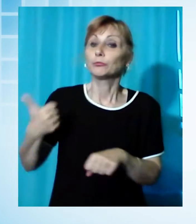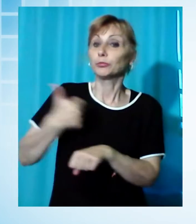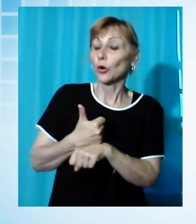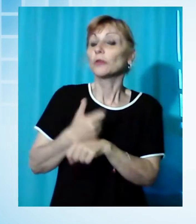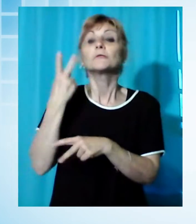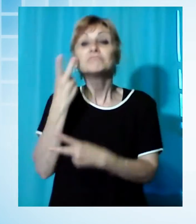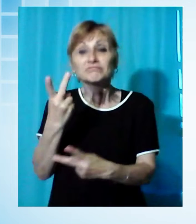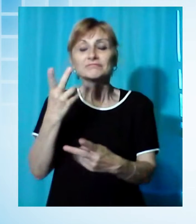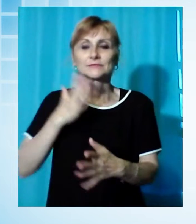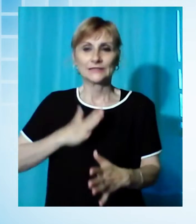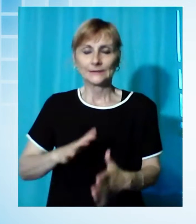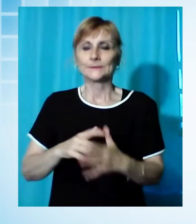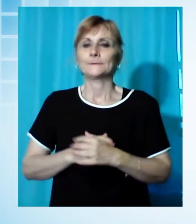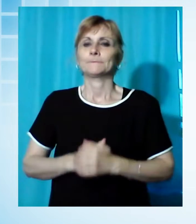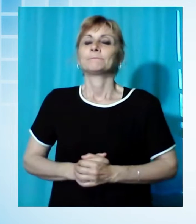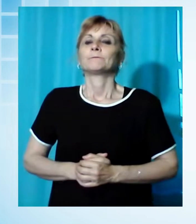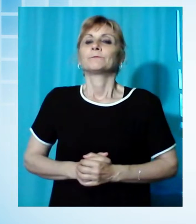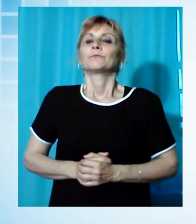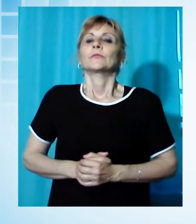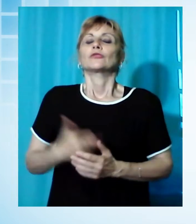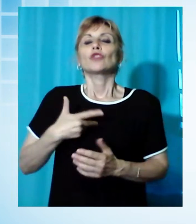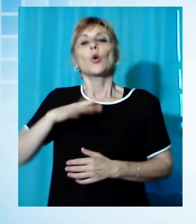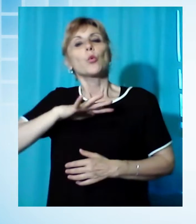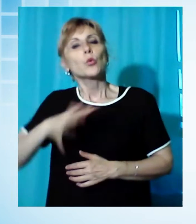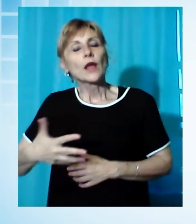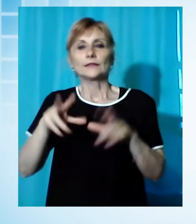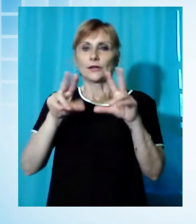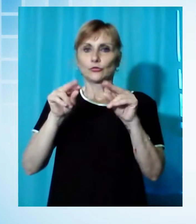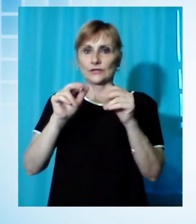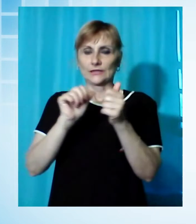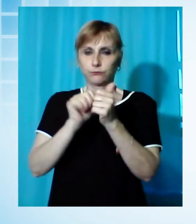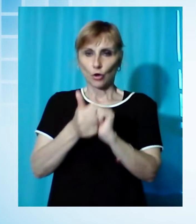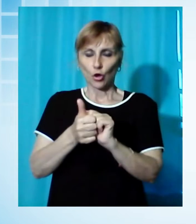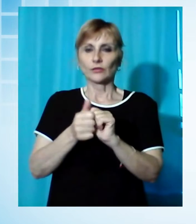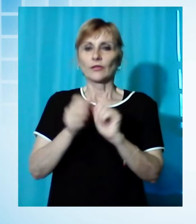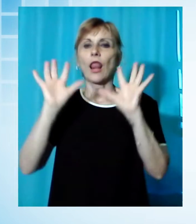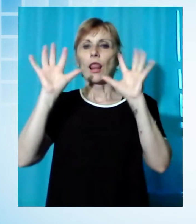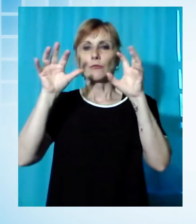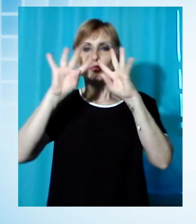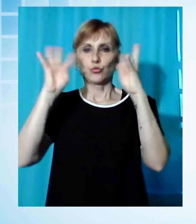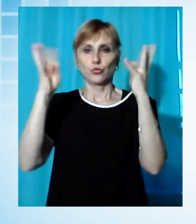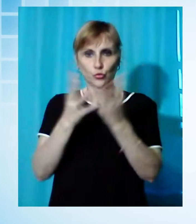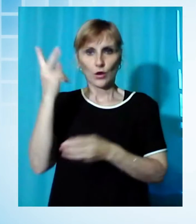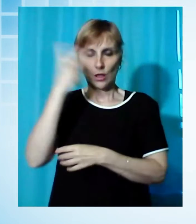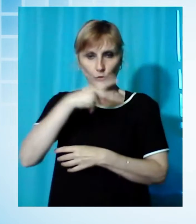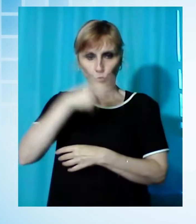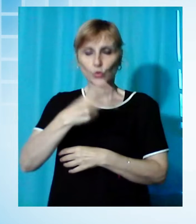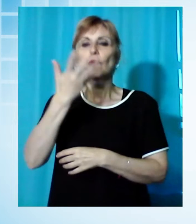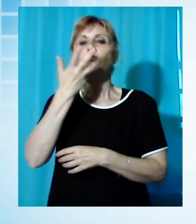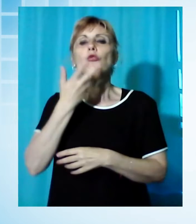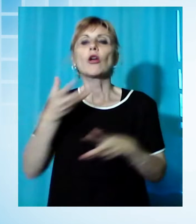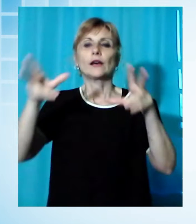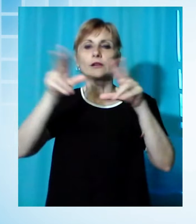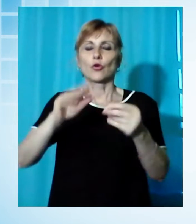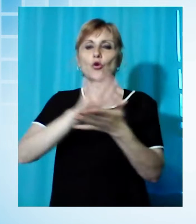E chiudiamo con un'altra notizia di sport, perché il basket Lemura Lucca ha deciso di rinnovare per altri 4 anni il contratto col